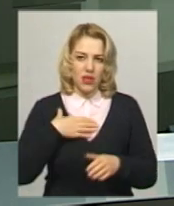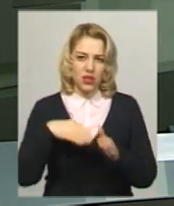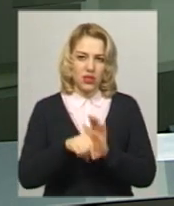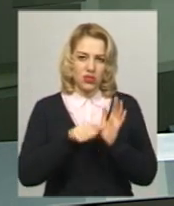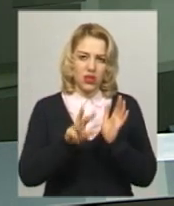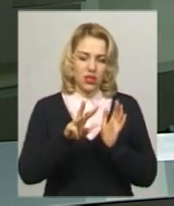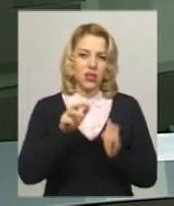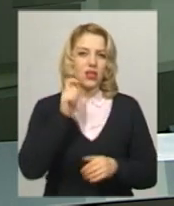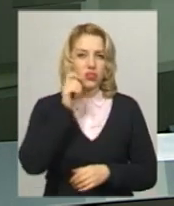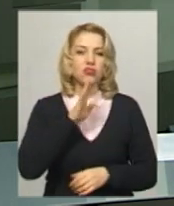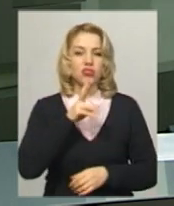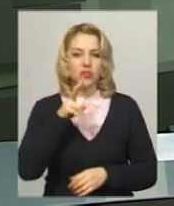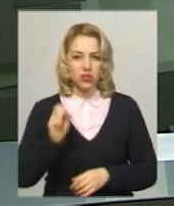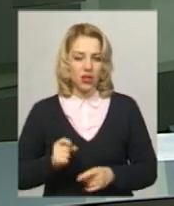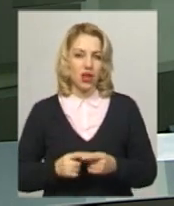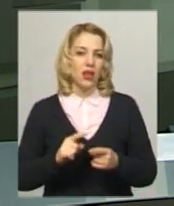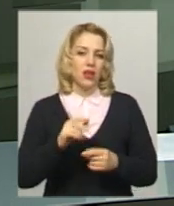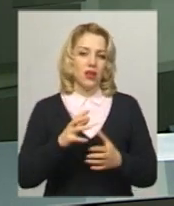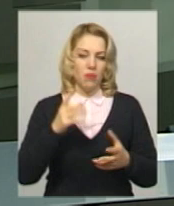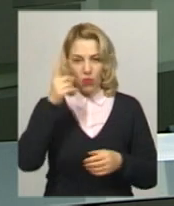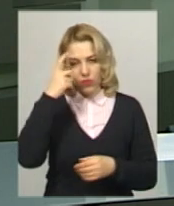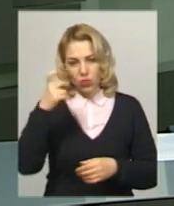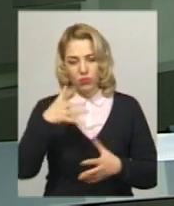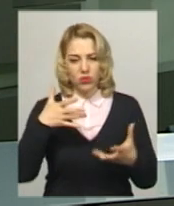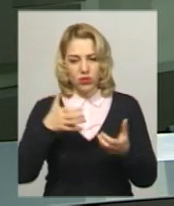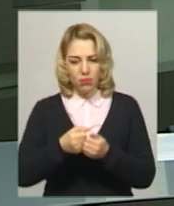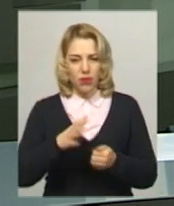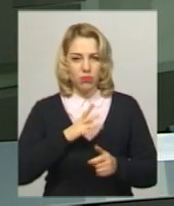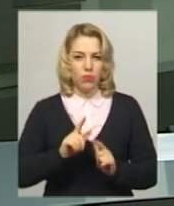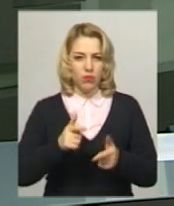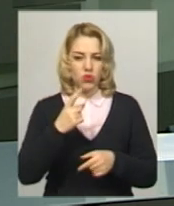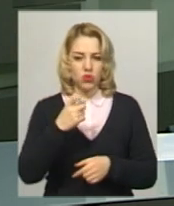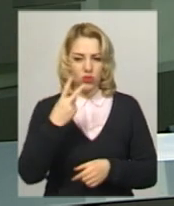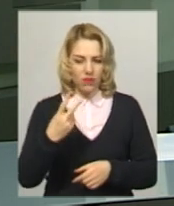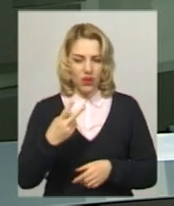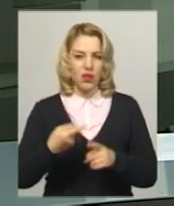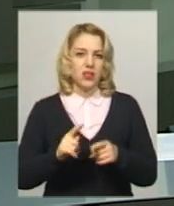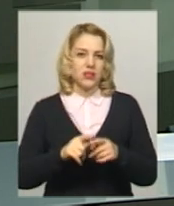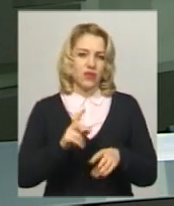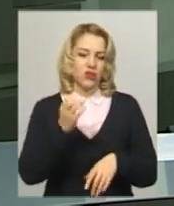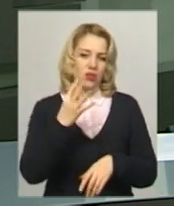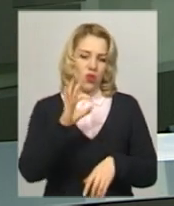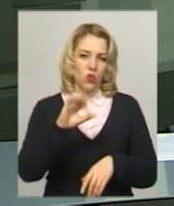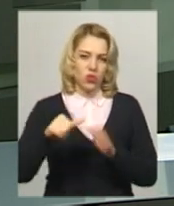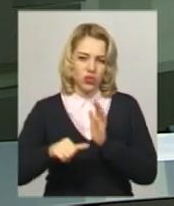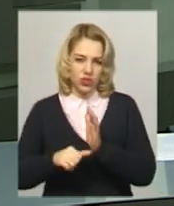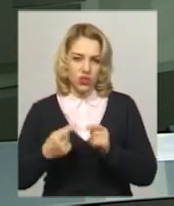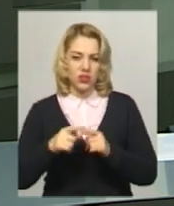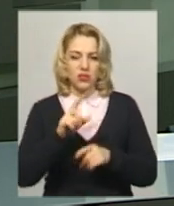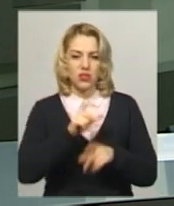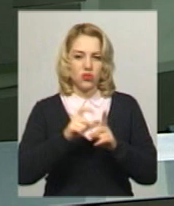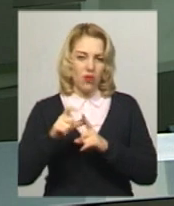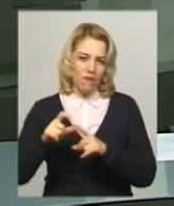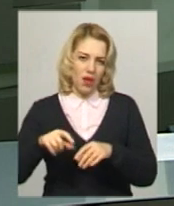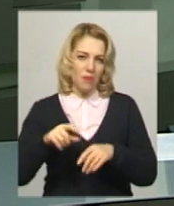місцева жителька. Повідомлення про ДТП поступило на лінію 102 о 14.06. За словами лікаря виїзної бригади карети